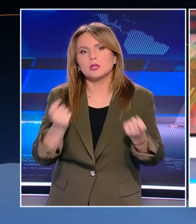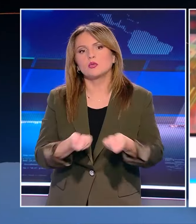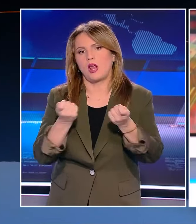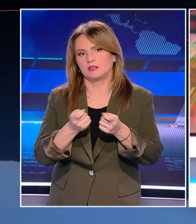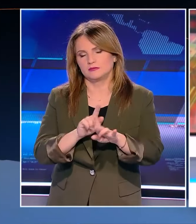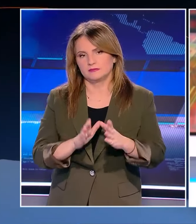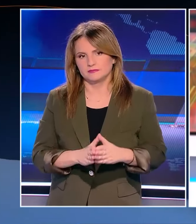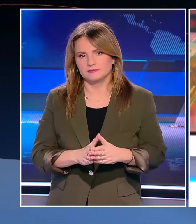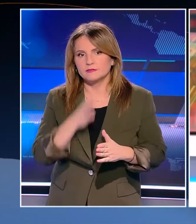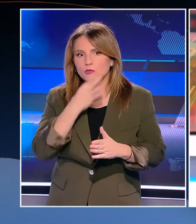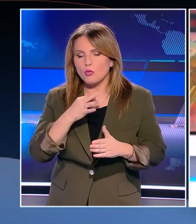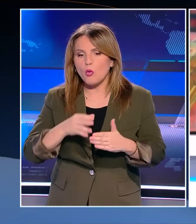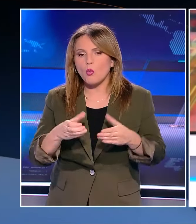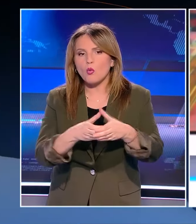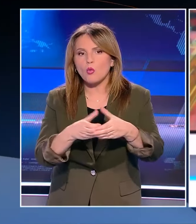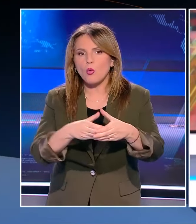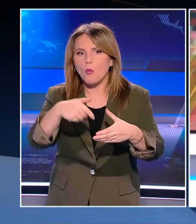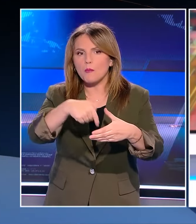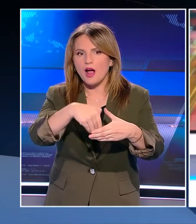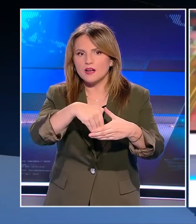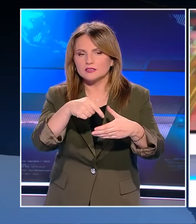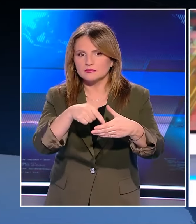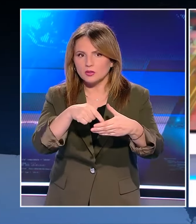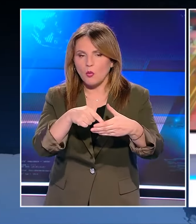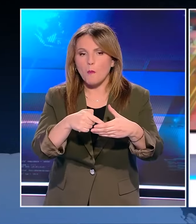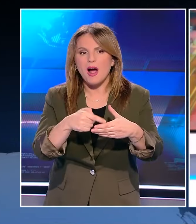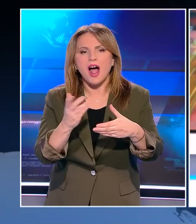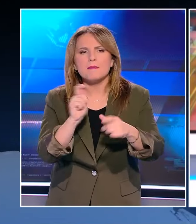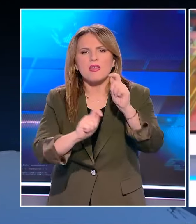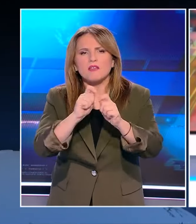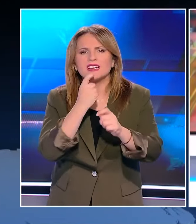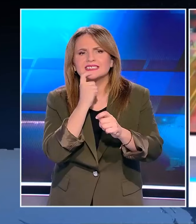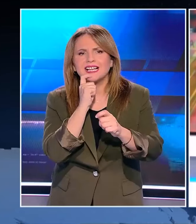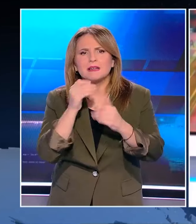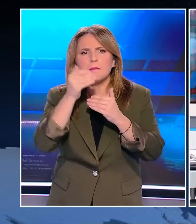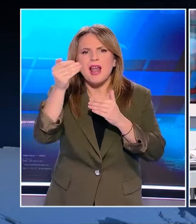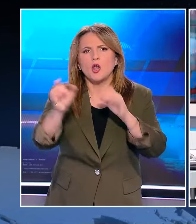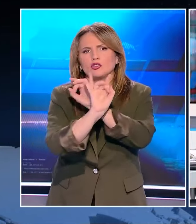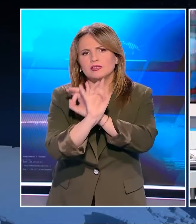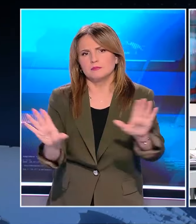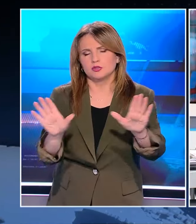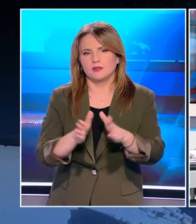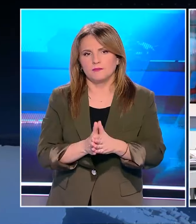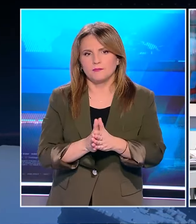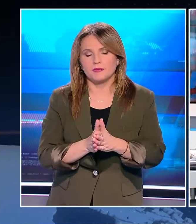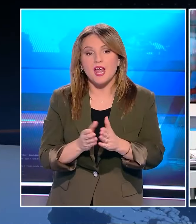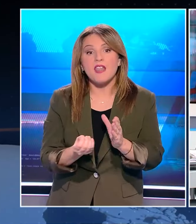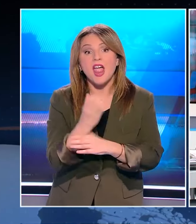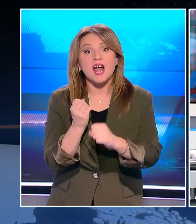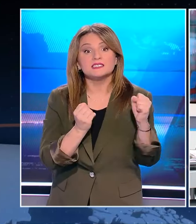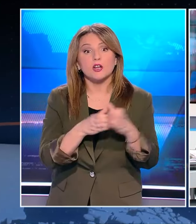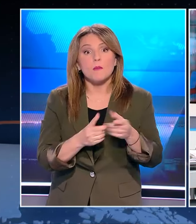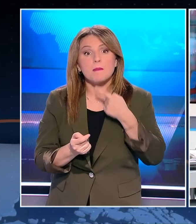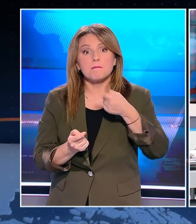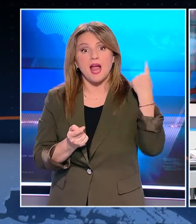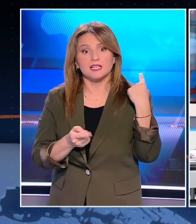Διότι σε ένα κόμμα του κυρίου Κασελάκη δεν υπάρχει μέλλον Κάνετε προσκλητήριο και σε αυτούς που έφυγαν και την Αριστερά